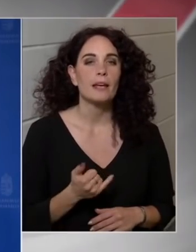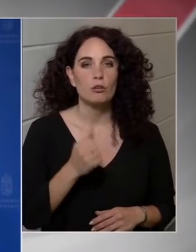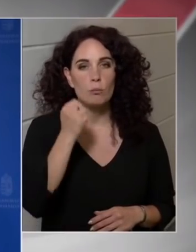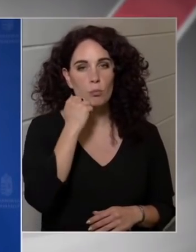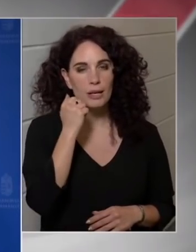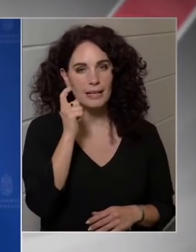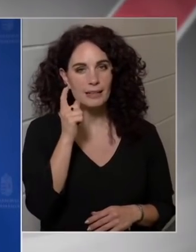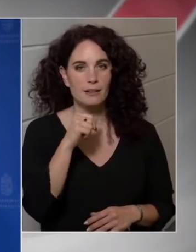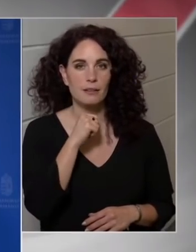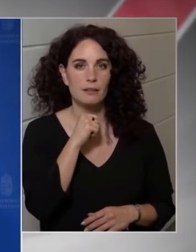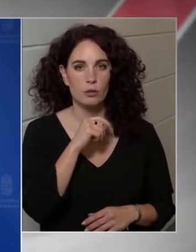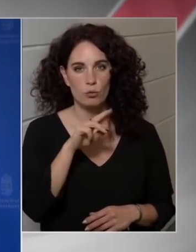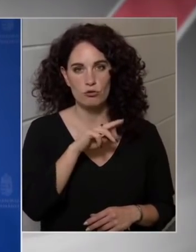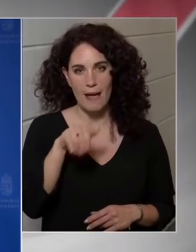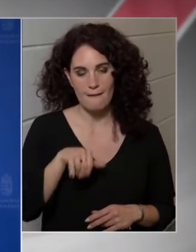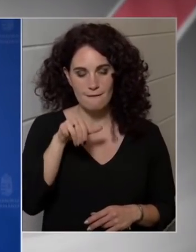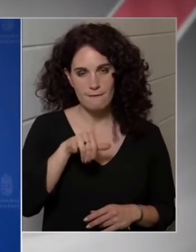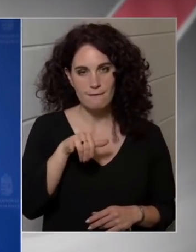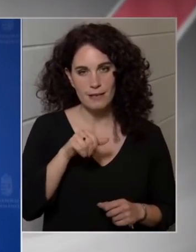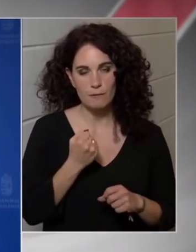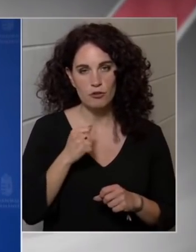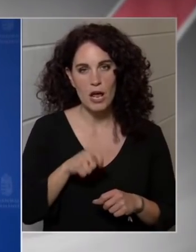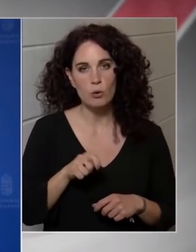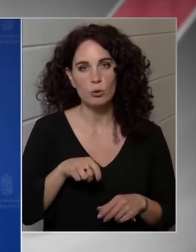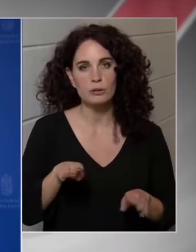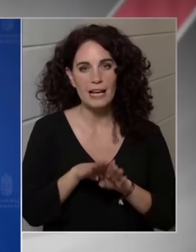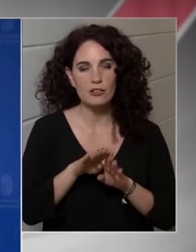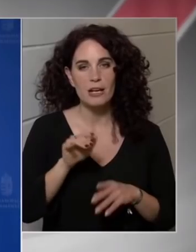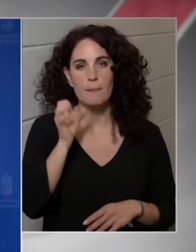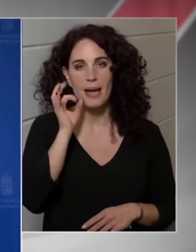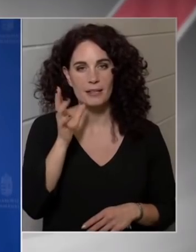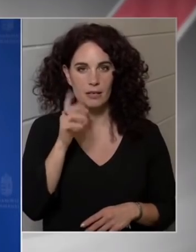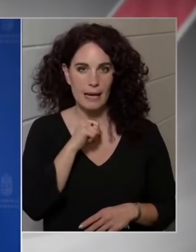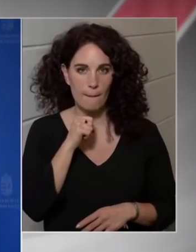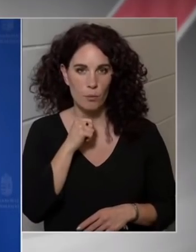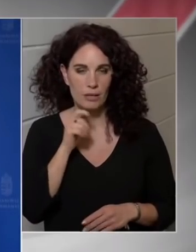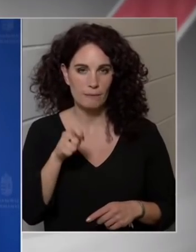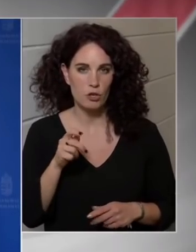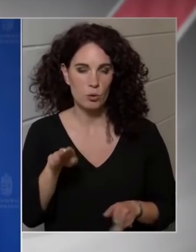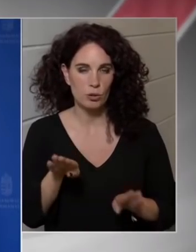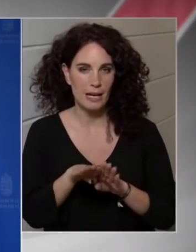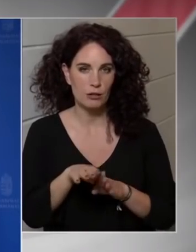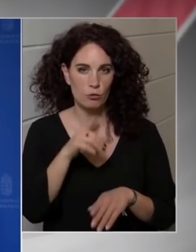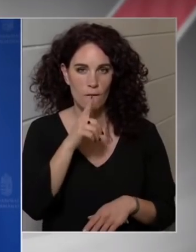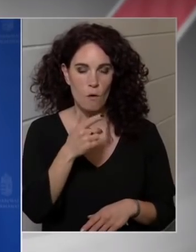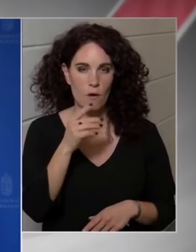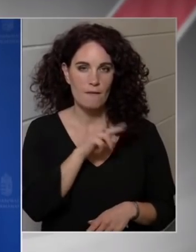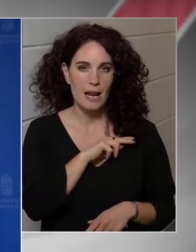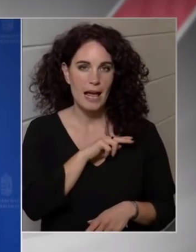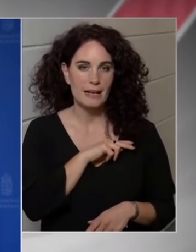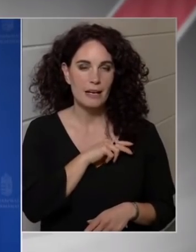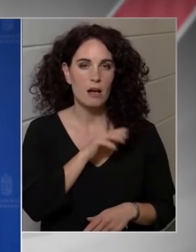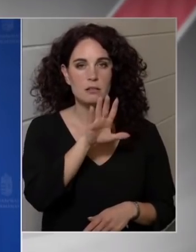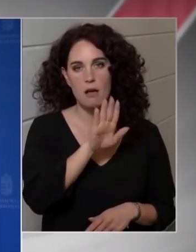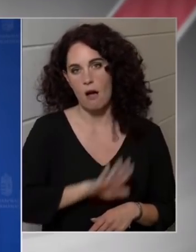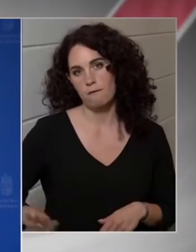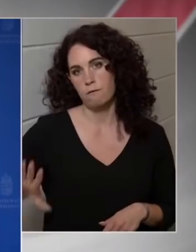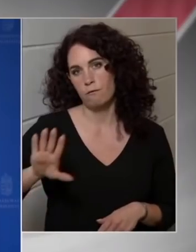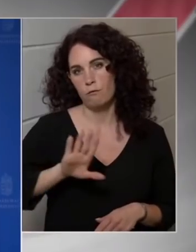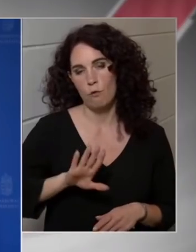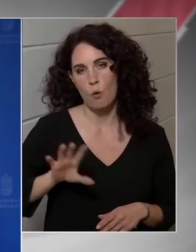József képviselőtársunk és Bányai Gábor képviselőtársunk fog felelni az Alföldi